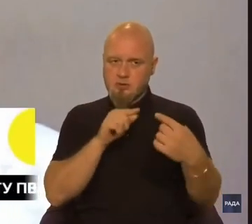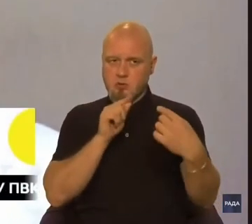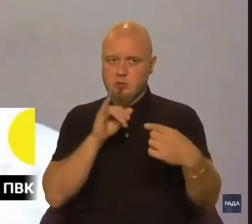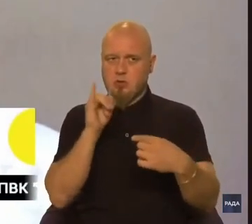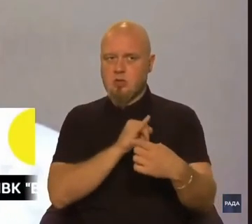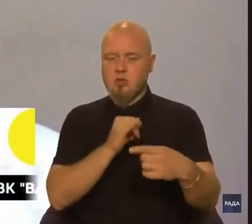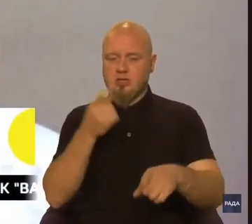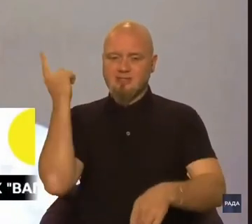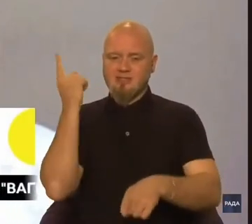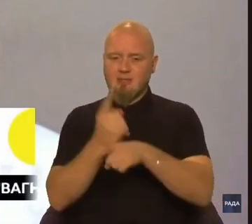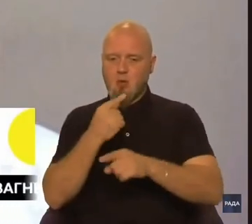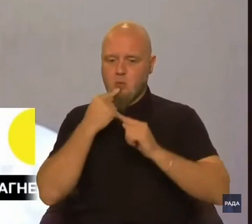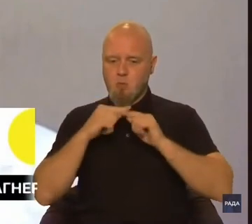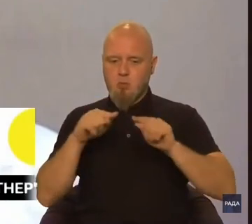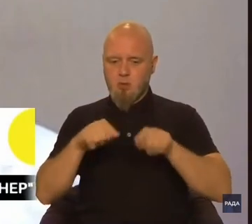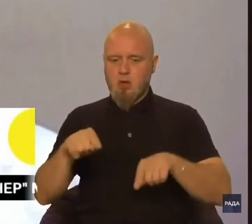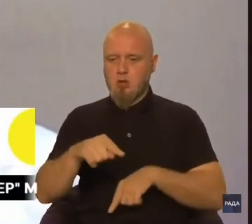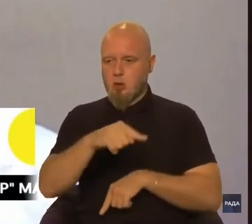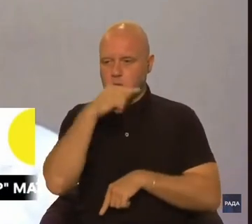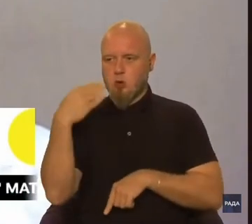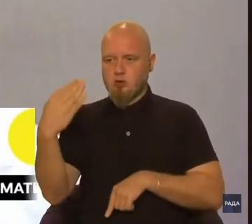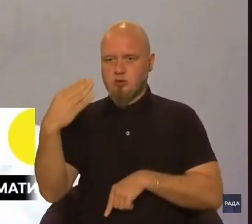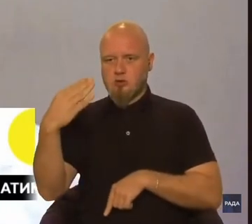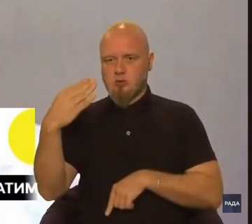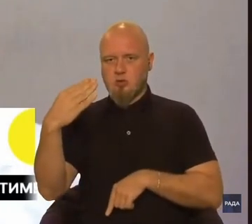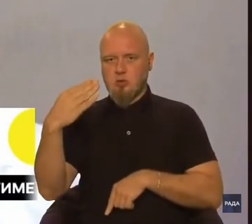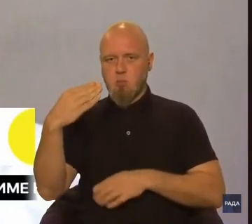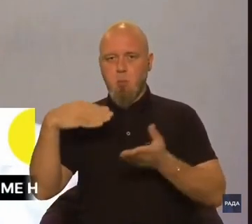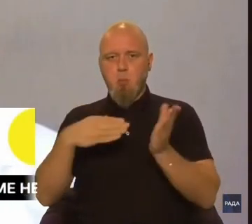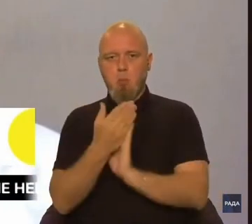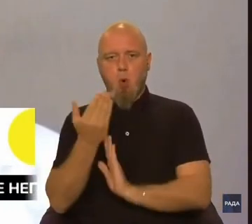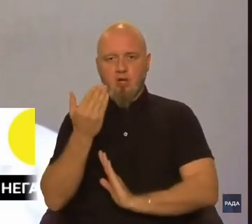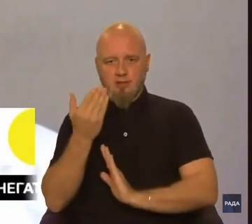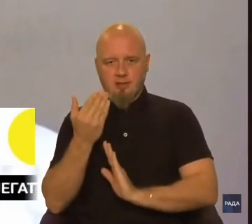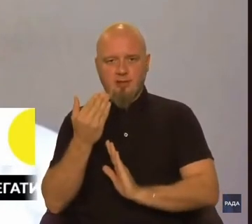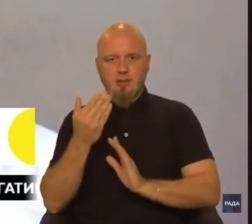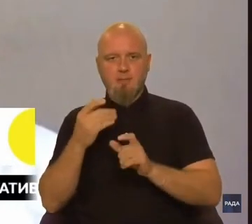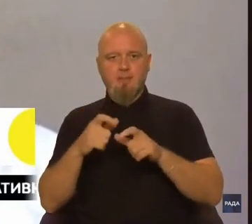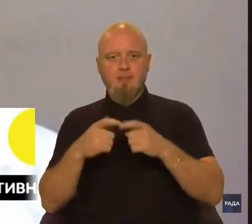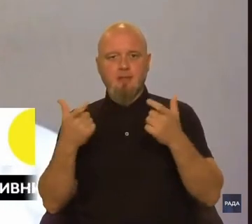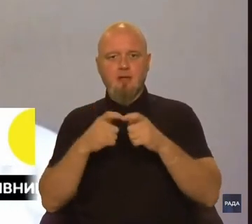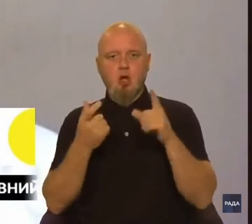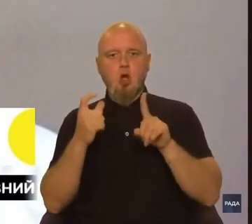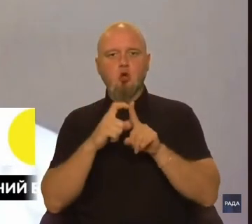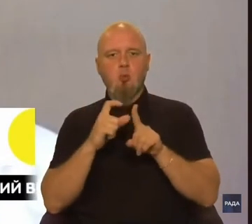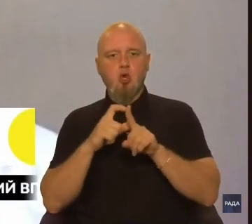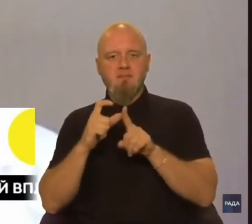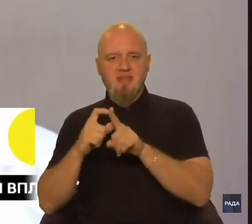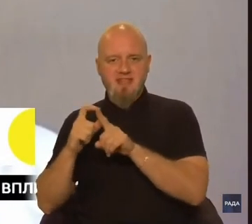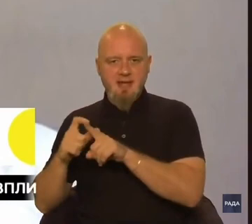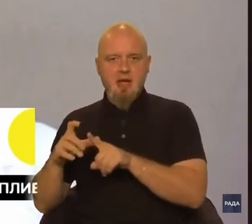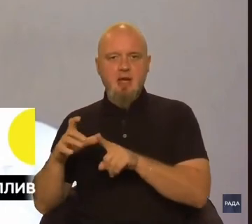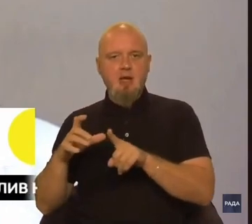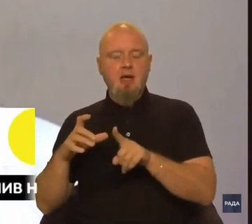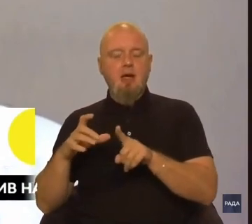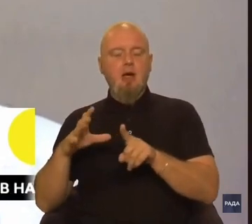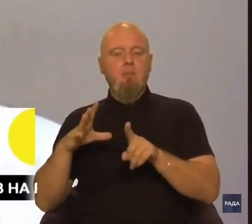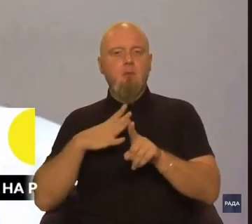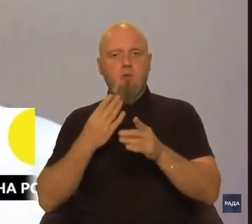заборону пропаганди російської імперської політики і колонізації топонімії був прилюднений,